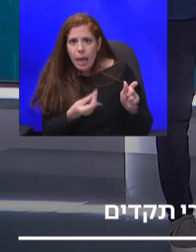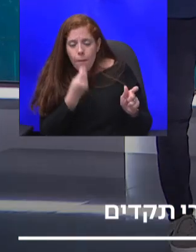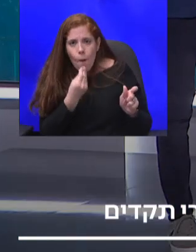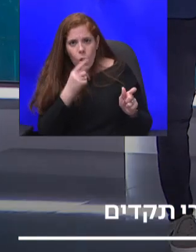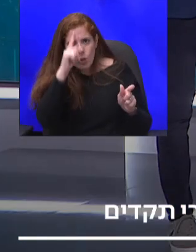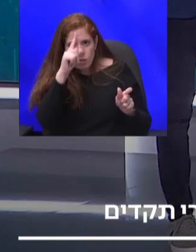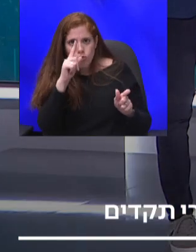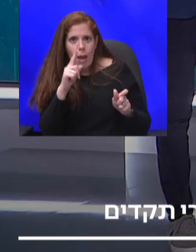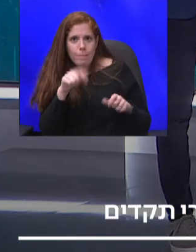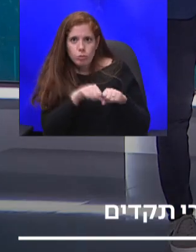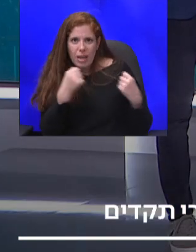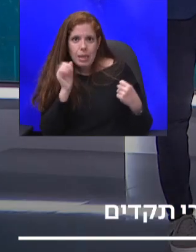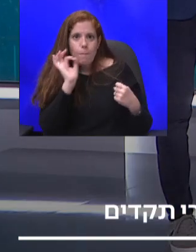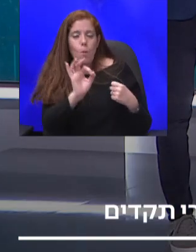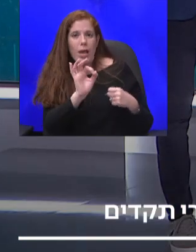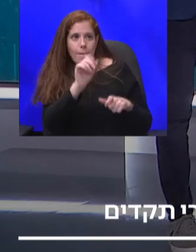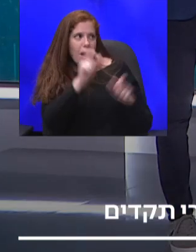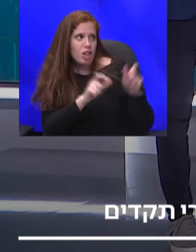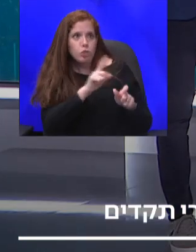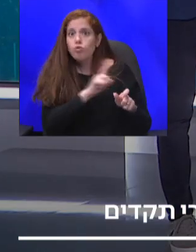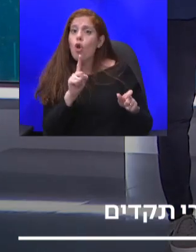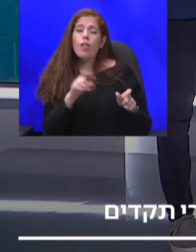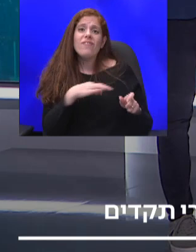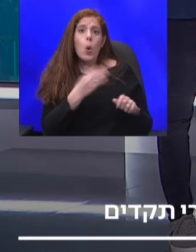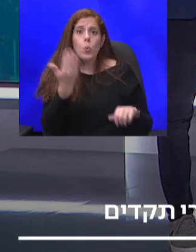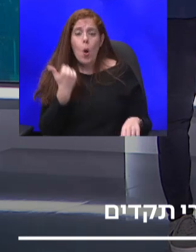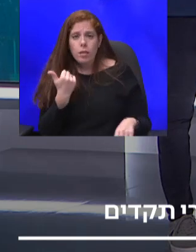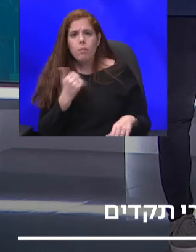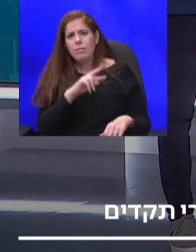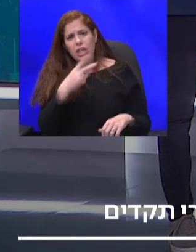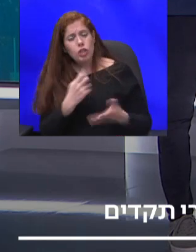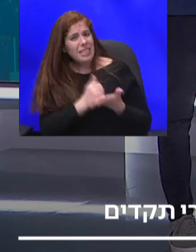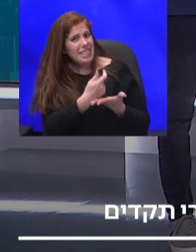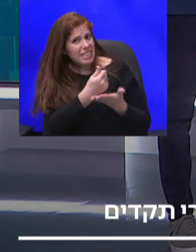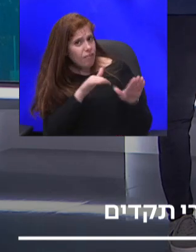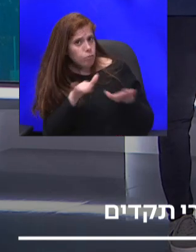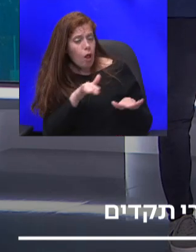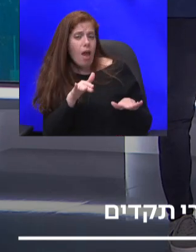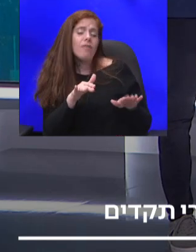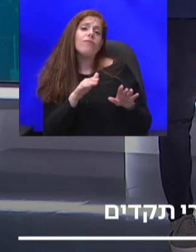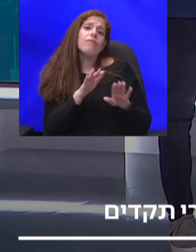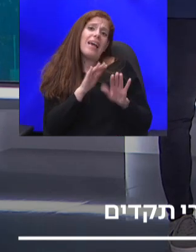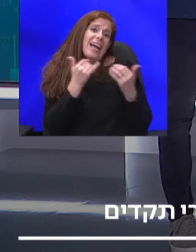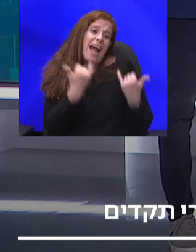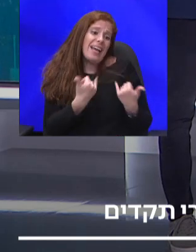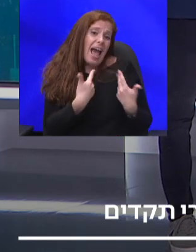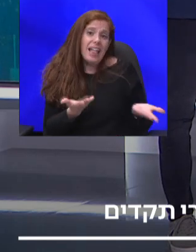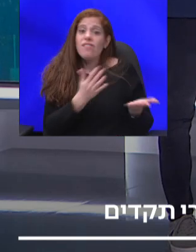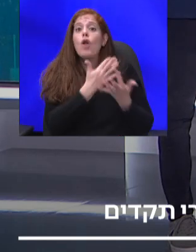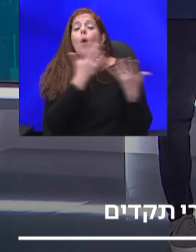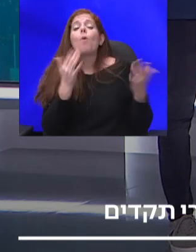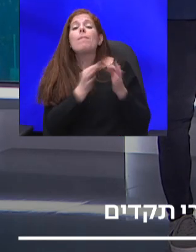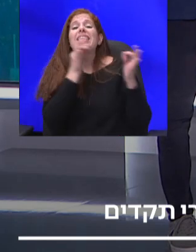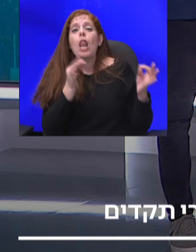בהם קודם, מצד שני תקציב אין לממשלה ולא ברור אם היא תתחיל את השנה הבאה עם תקציב, כנראה שלא איך זה משפיע על היכולת שלך לתת מענה